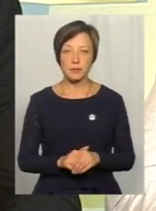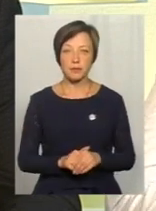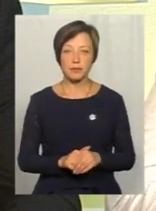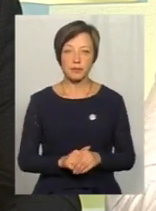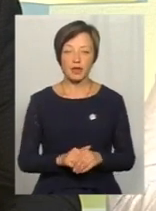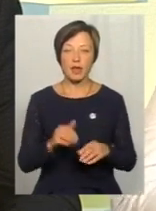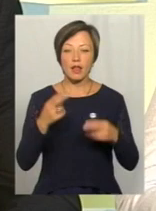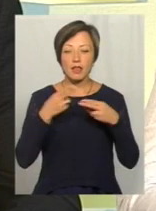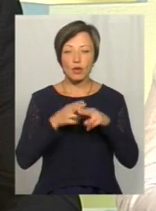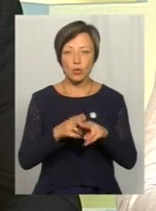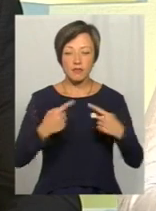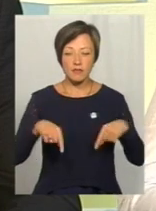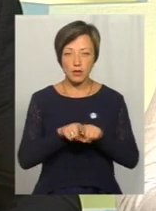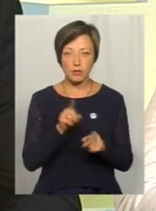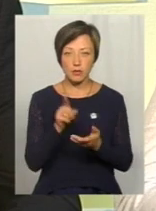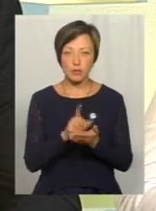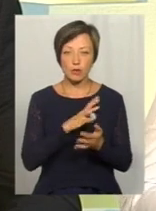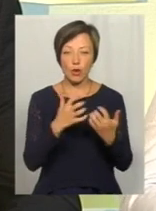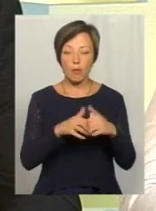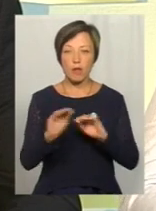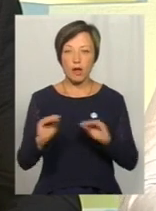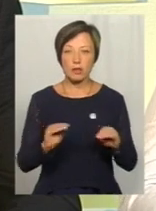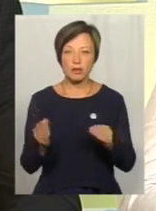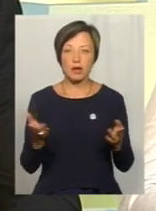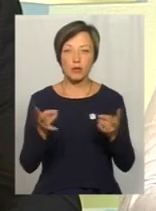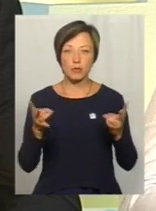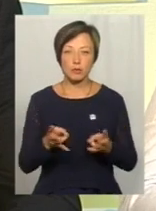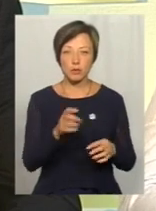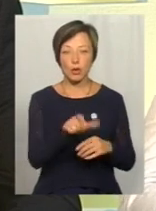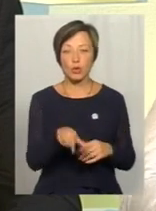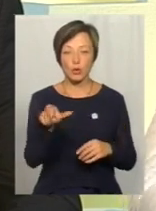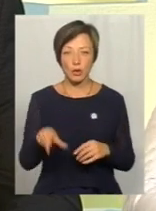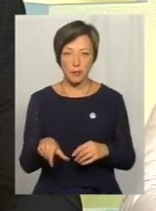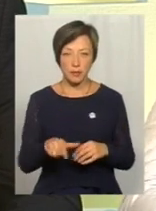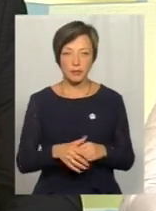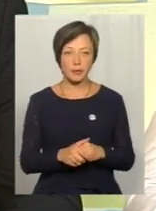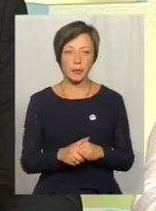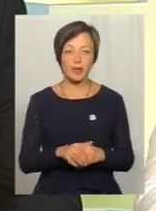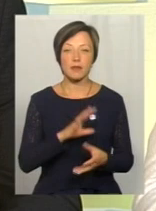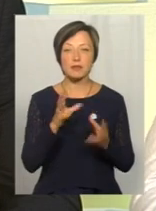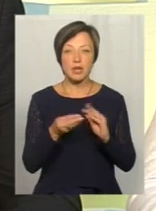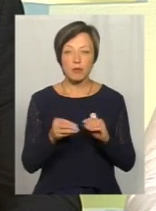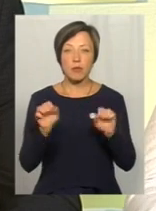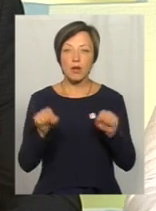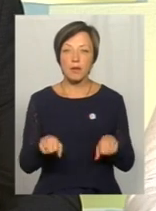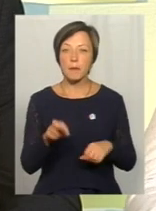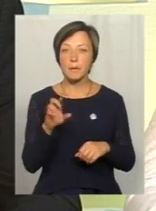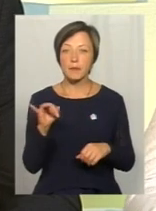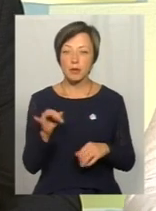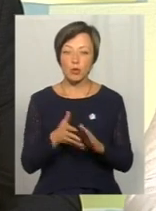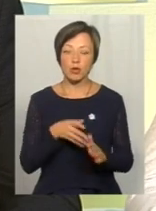Технологічний відділ стосовно обладнання, яке потрібно людям обладнання. Взагалі, могли б, наприклад,